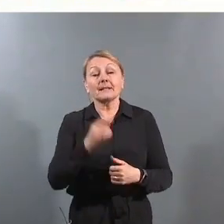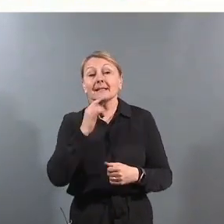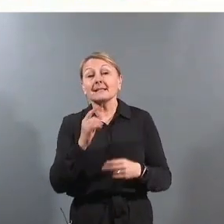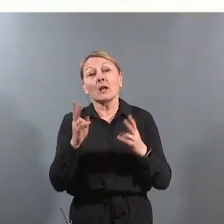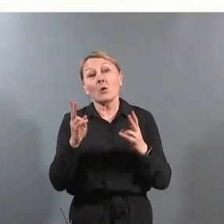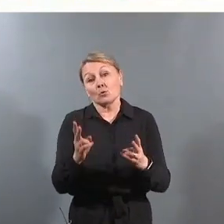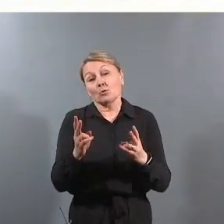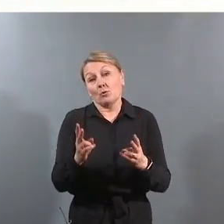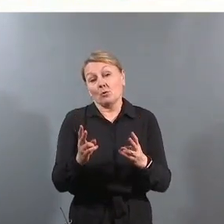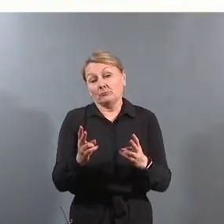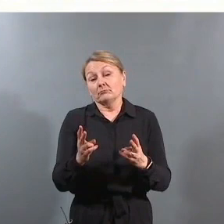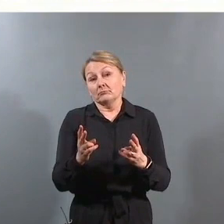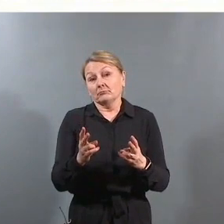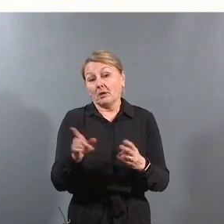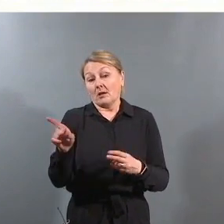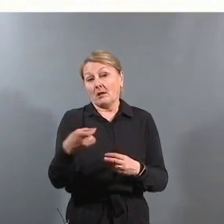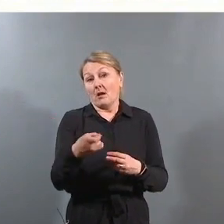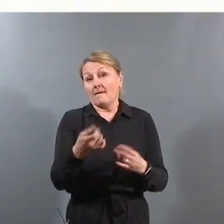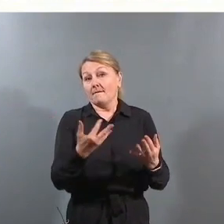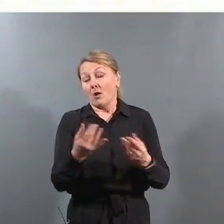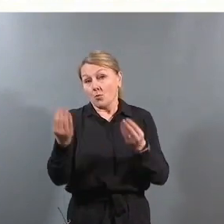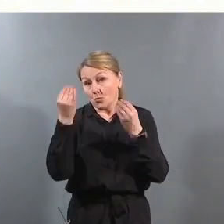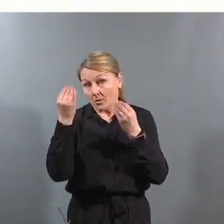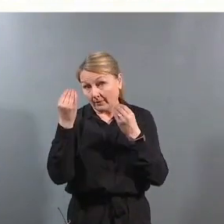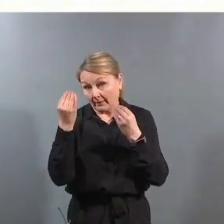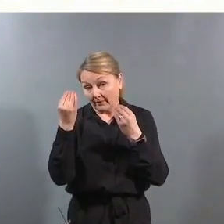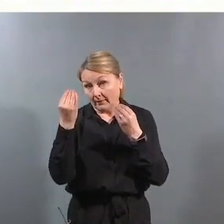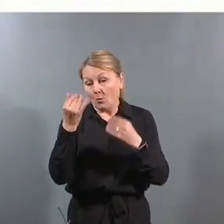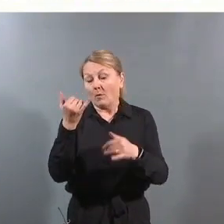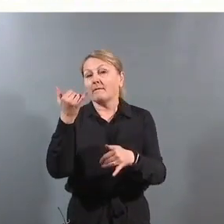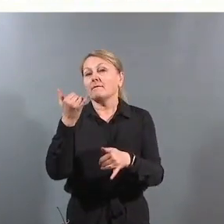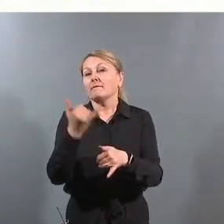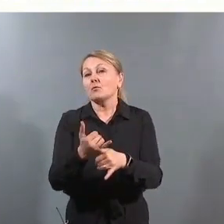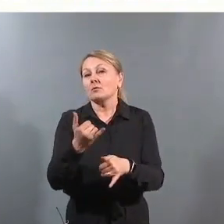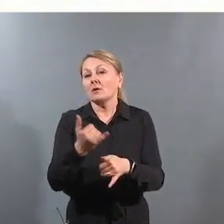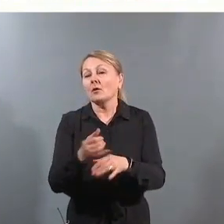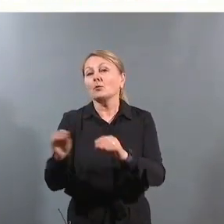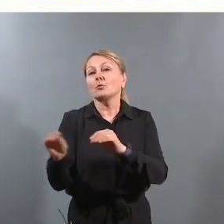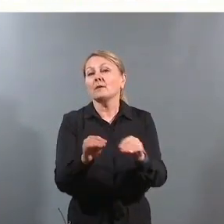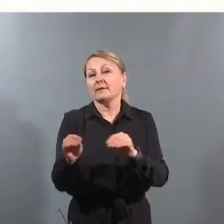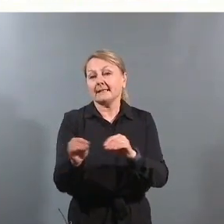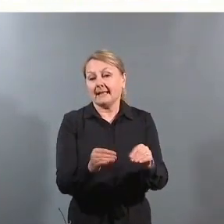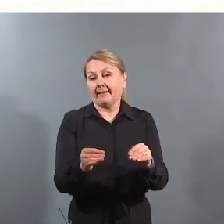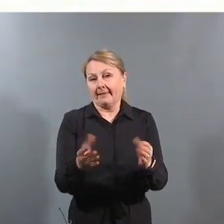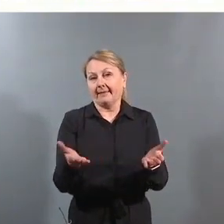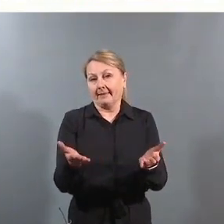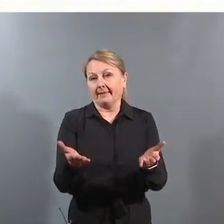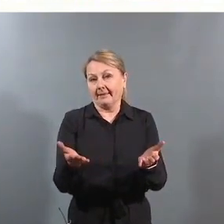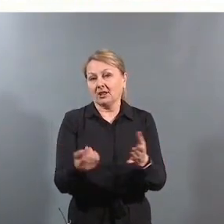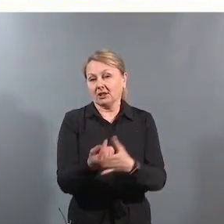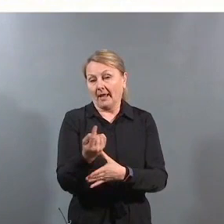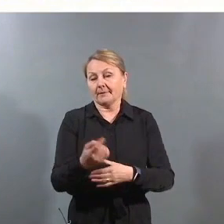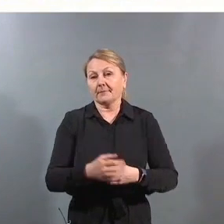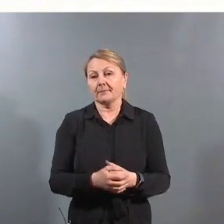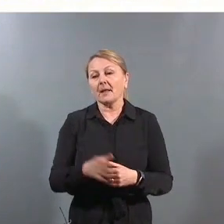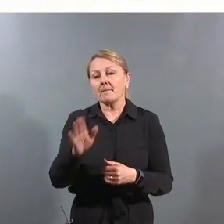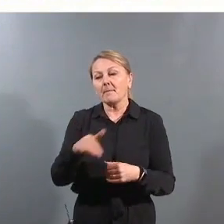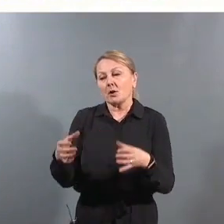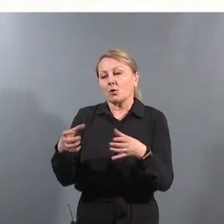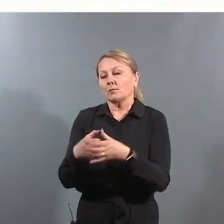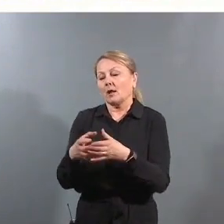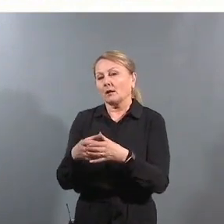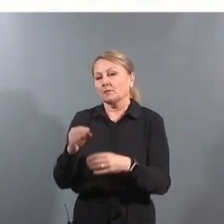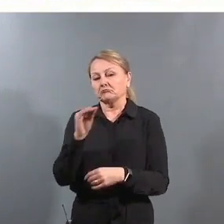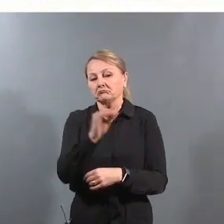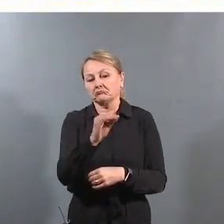også krav til hva slags utdanning og hvordan undervisningen gis. Det Barnekomiteen har sagt til